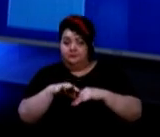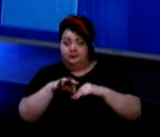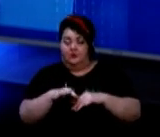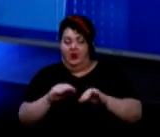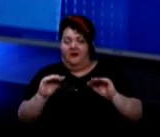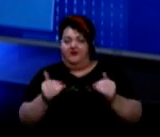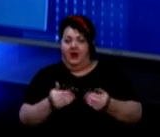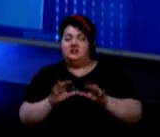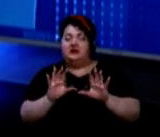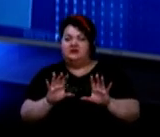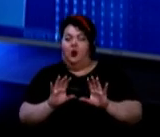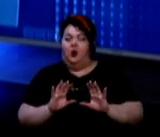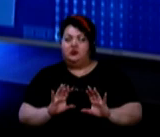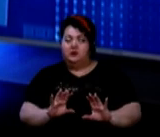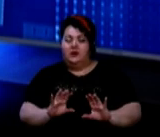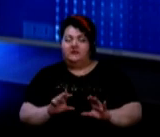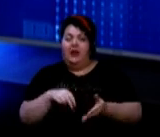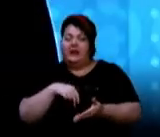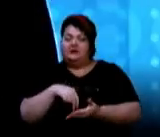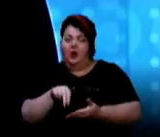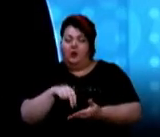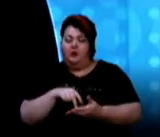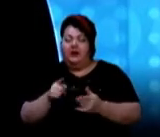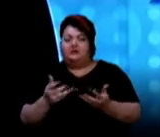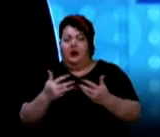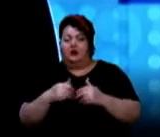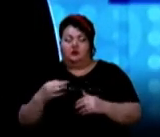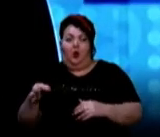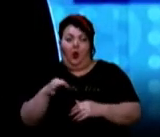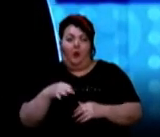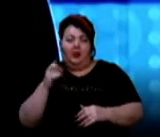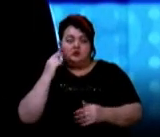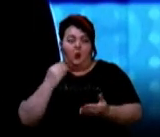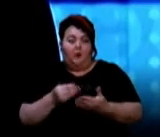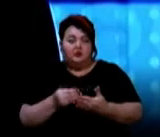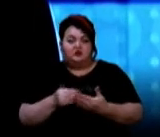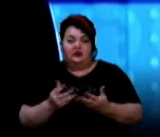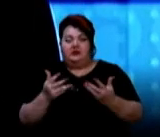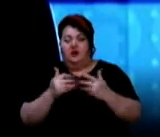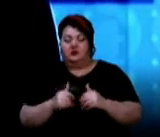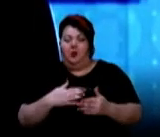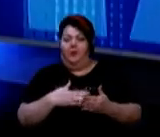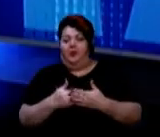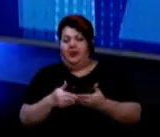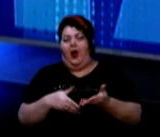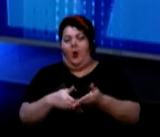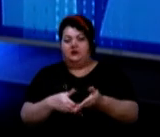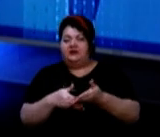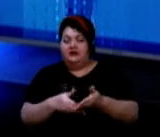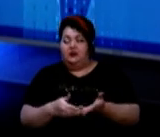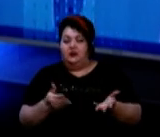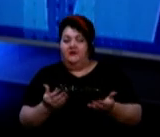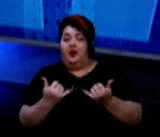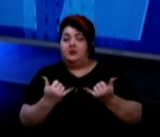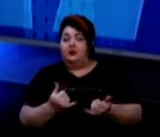межах законодавства, закупівлі за рахунок обласного бюджету і за рахунок благодійників. От на даний